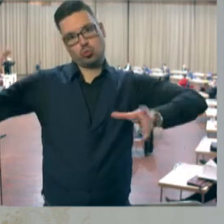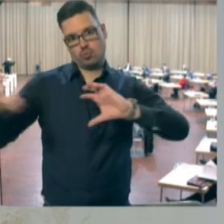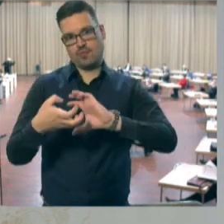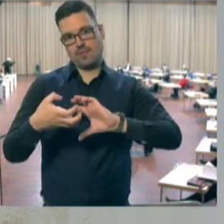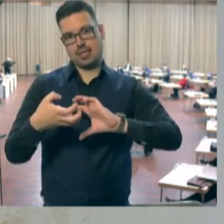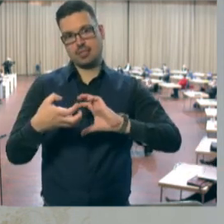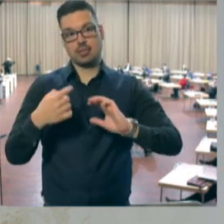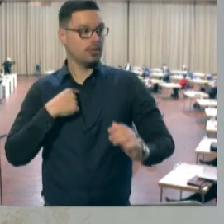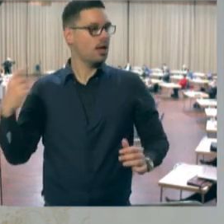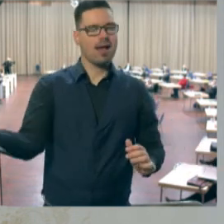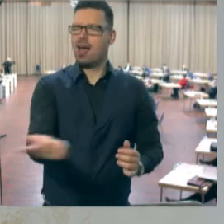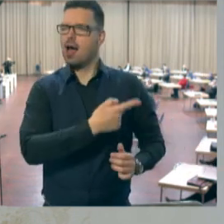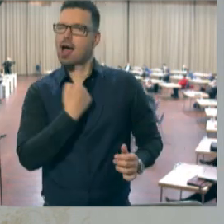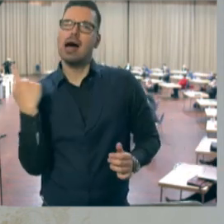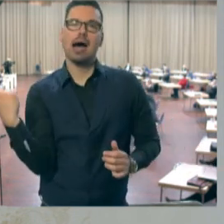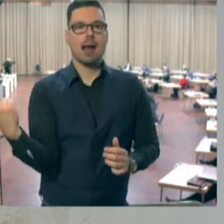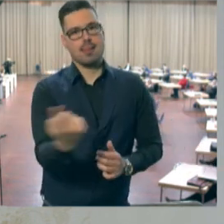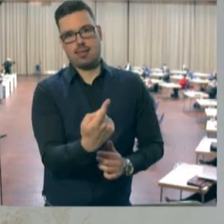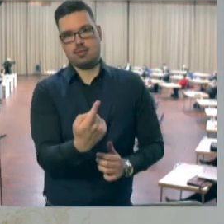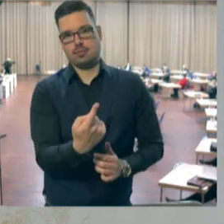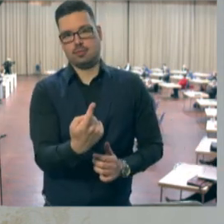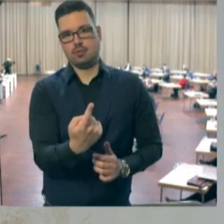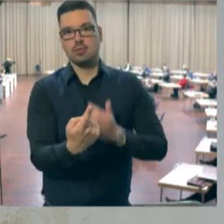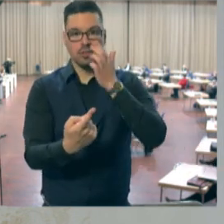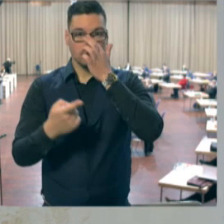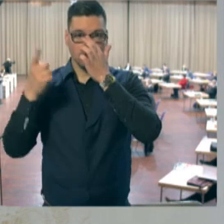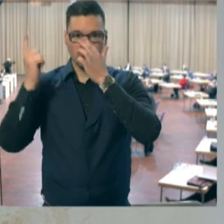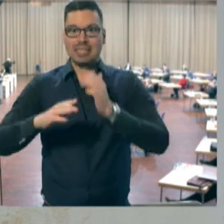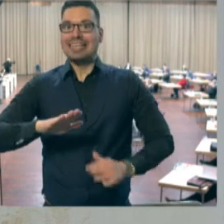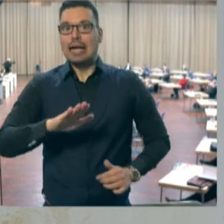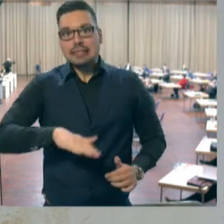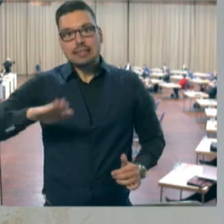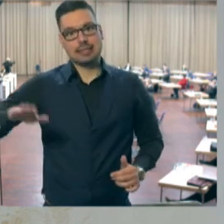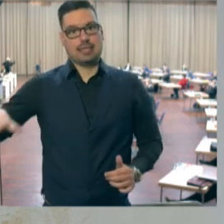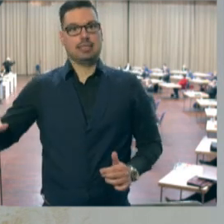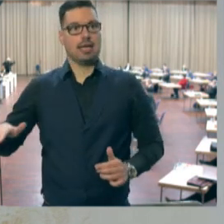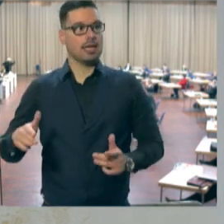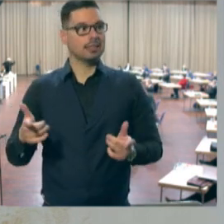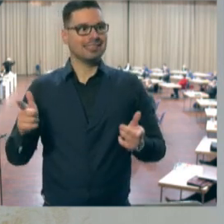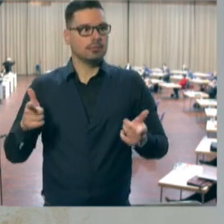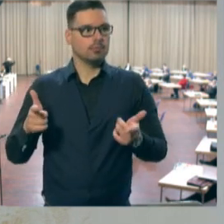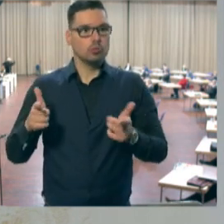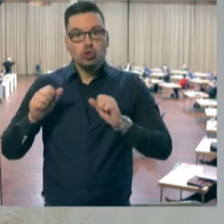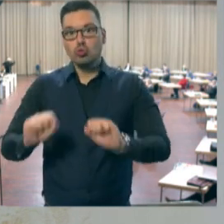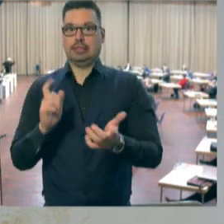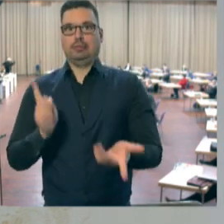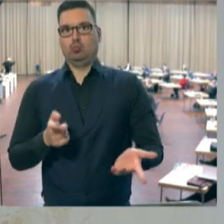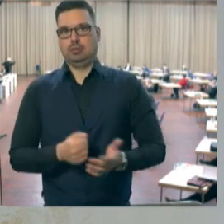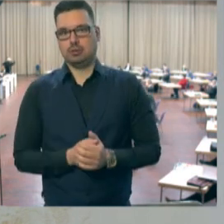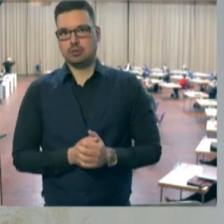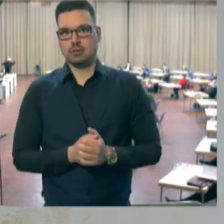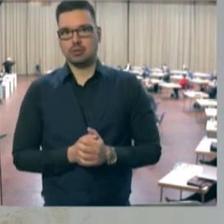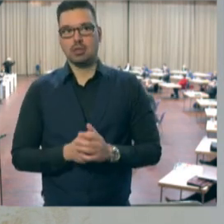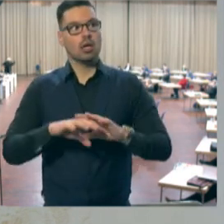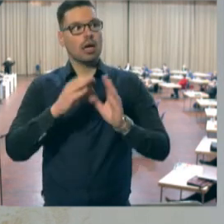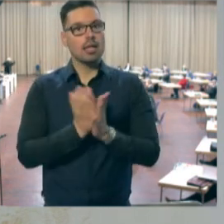Wir sind alle, und da bin ich überzeugt, doch gehalten, dafür Sorge zu tragen, dass den Kindern nichts passiert. Wir haben alle zugestimmt, dass die